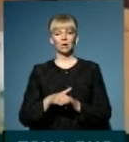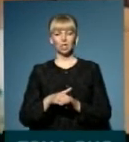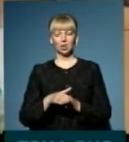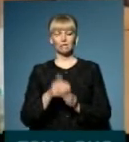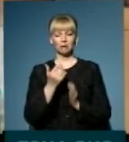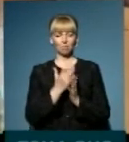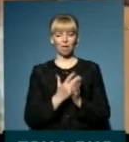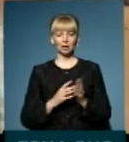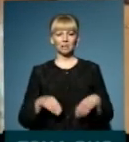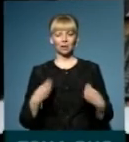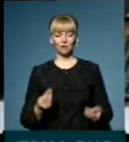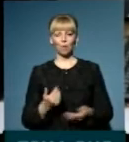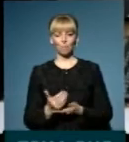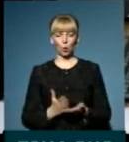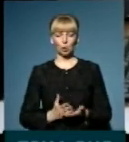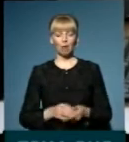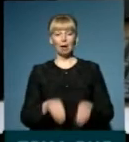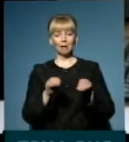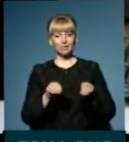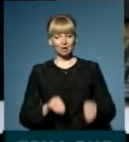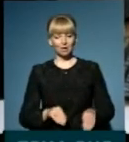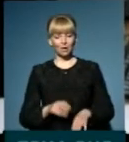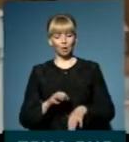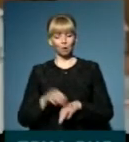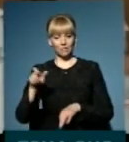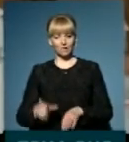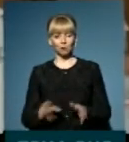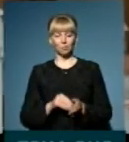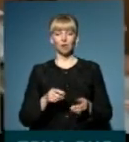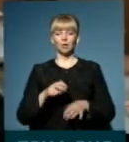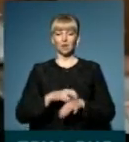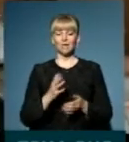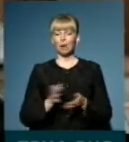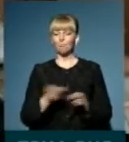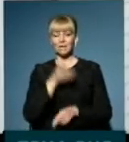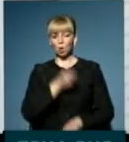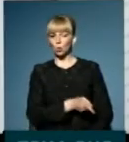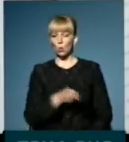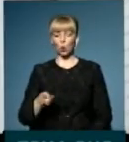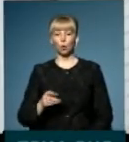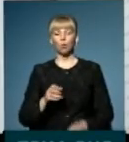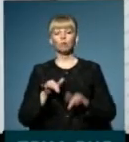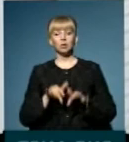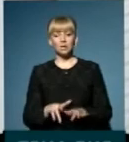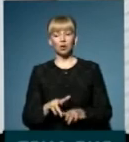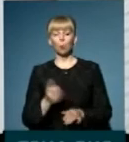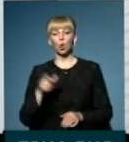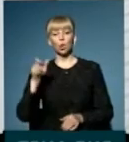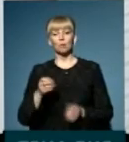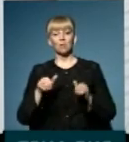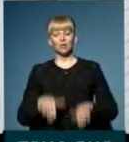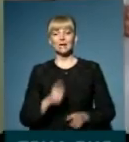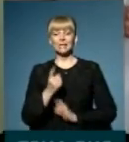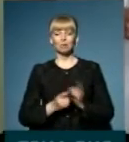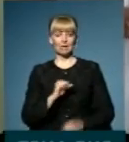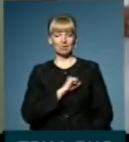надання послуг. Декларація, яку пацієнт укладає із лікарем, є безстроковою. Та діє до тих пір, поки громадянин не вирішить